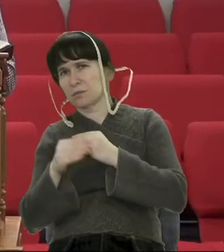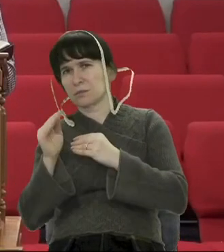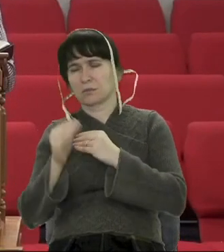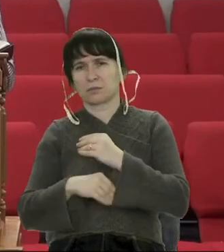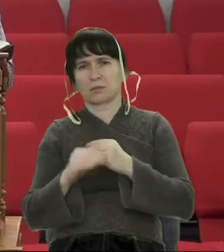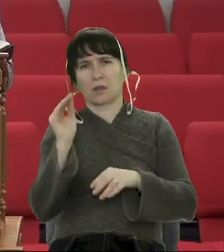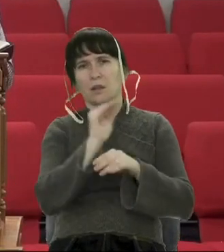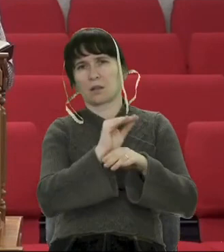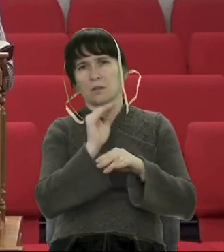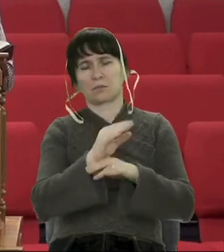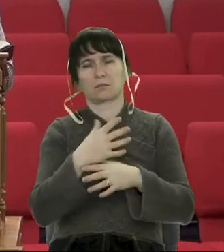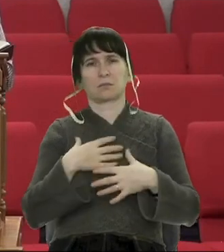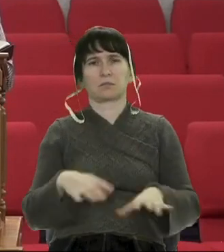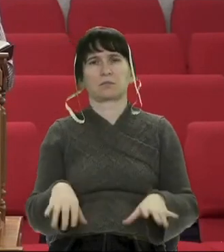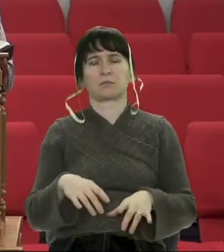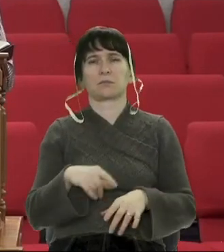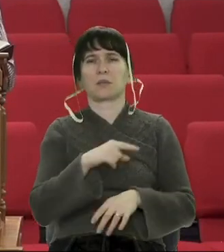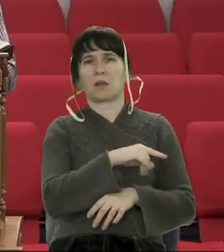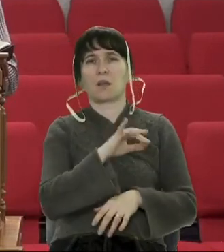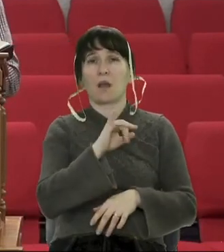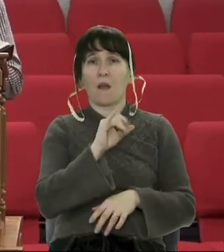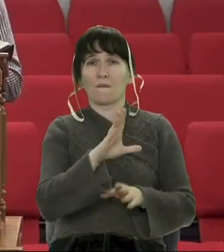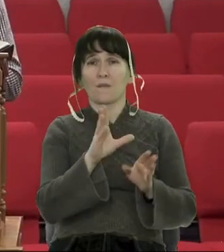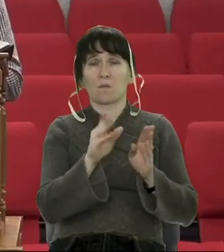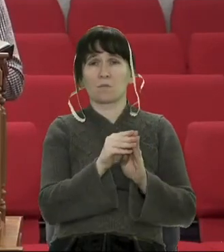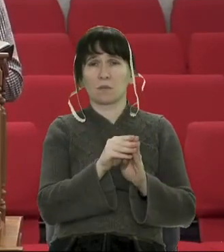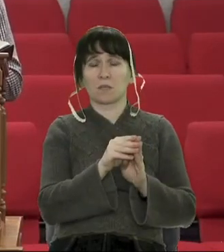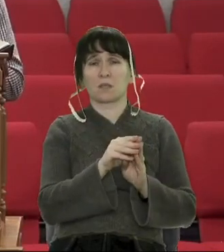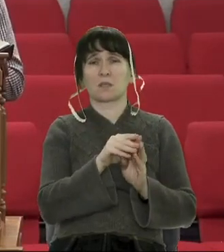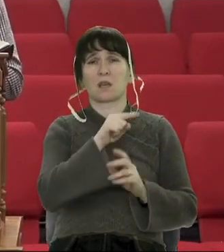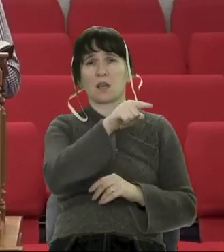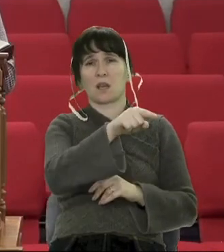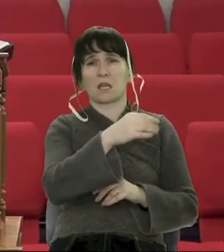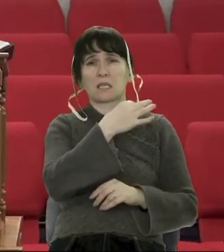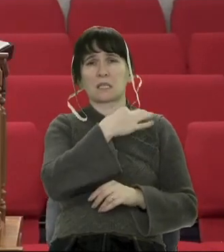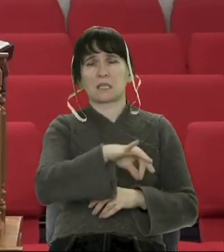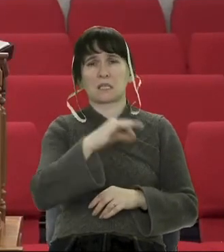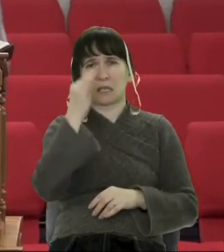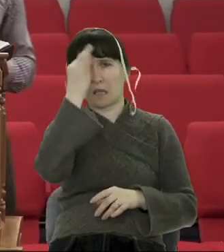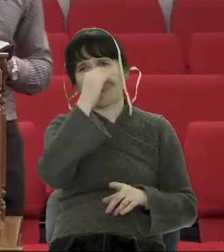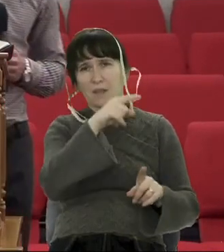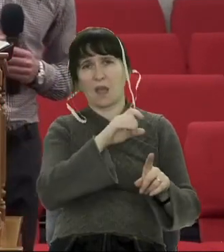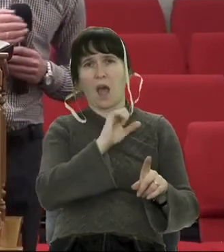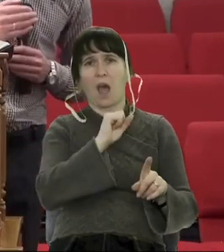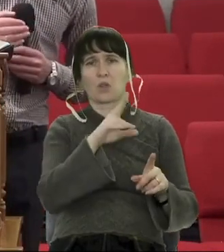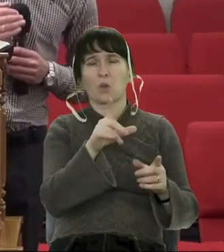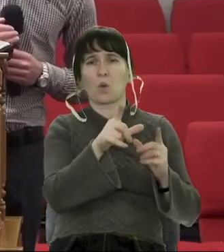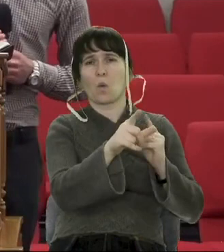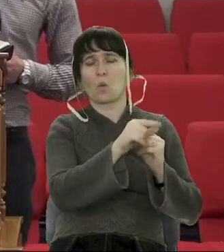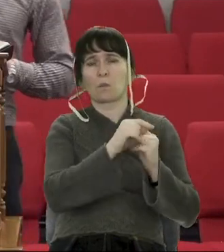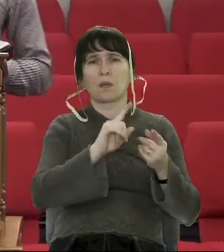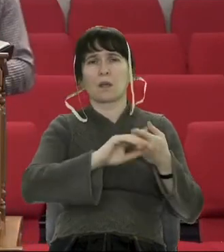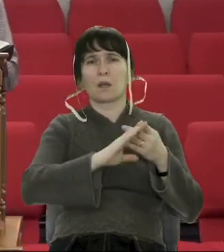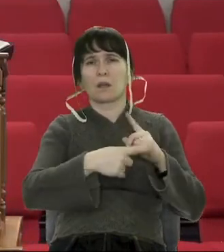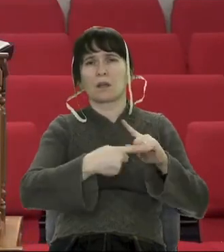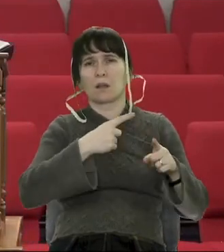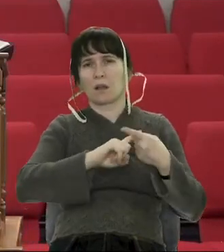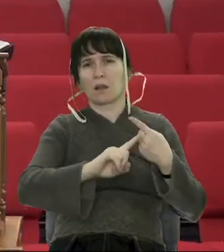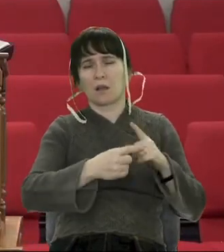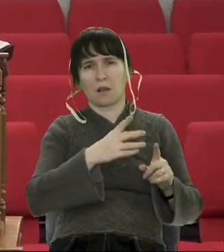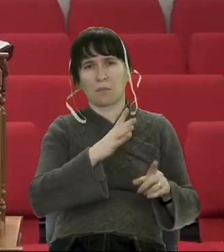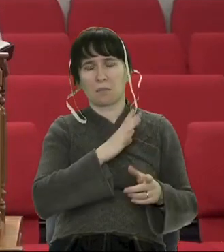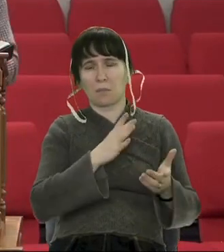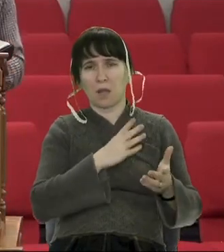Іоав був в змові за Донією. І Іоав, який, можливо, мав вільний доступ туди до